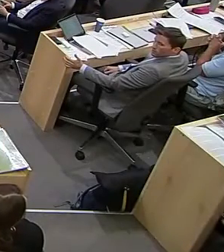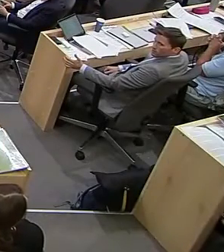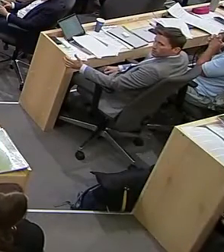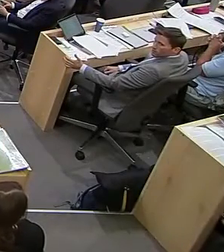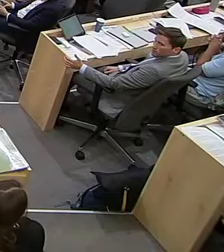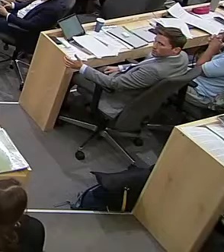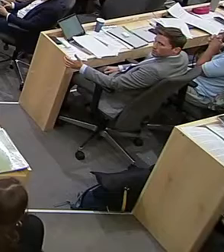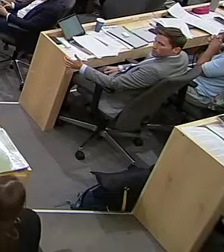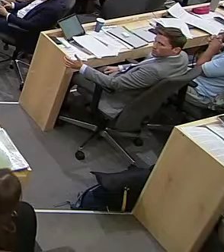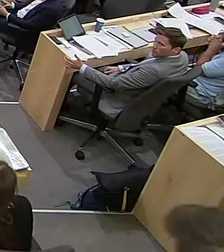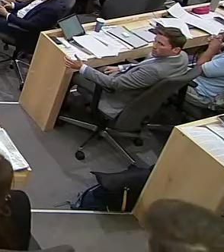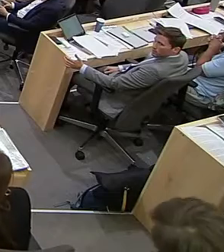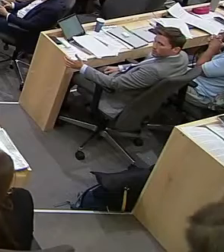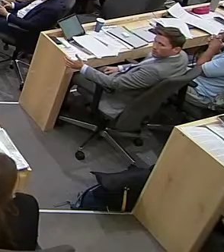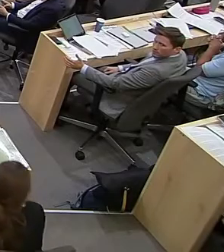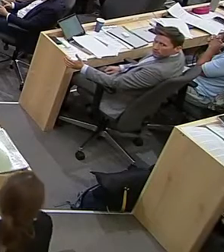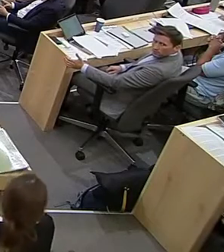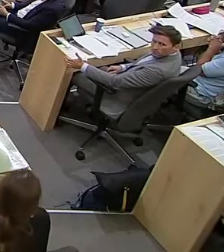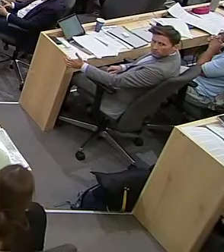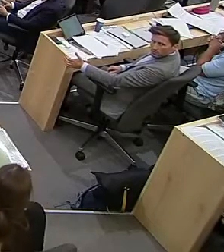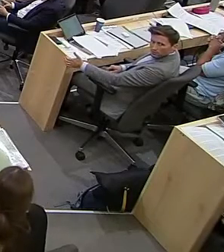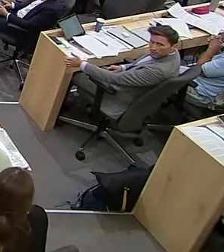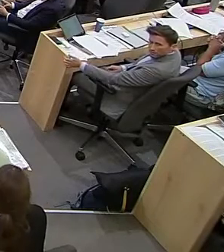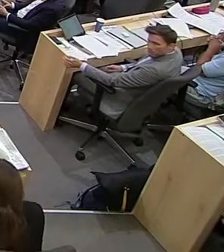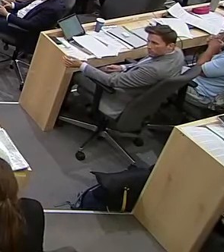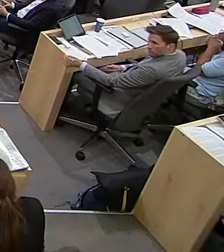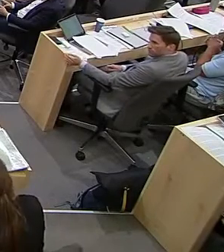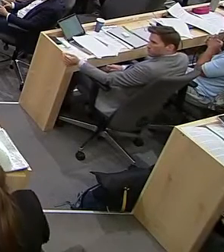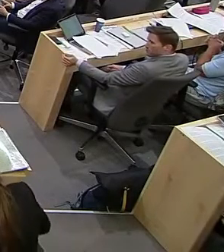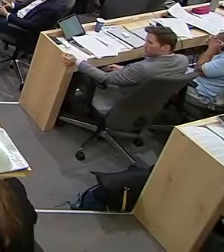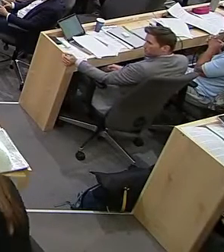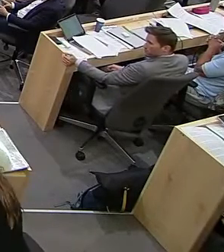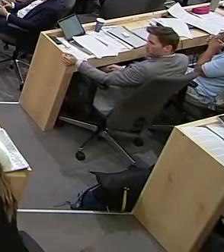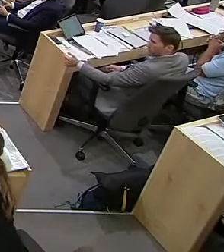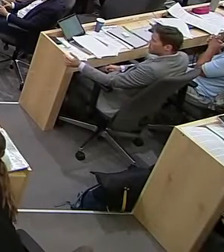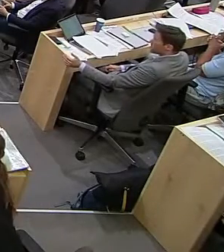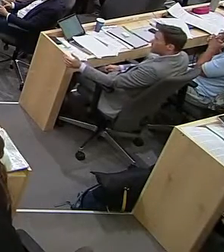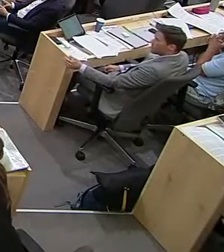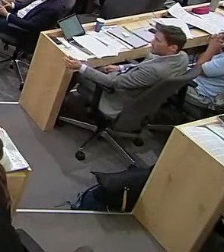Währenddessen hat Norbert Hofer, der dritte Nationalratspräsident, den Vorsitz von Doris Burris übernommen.